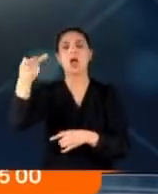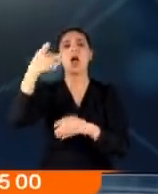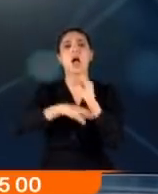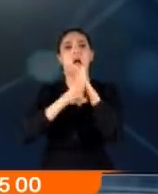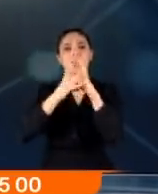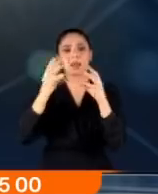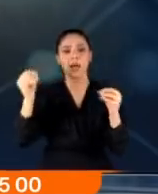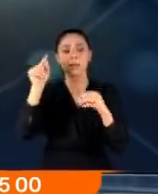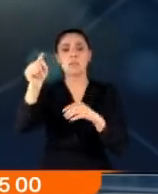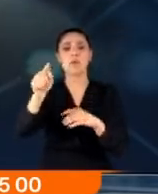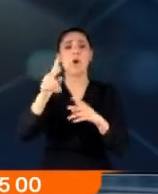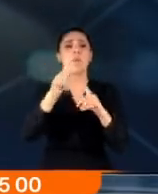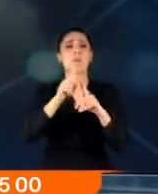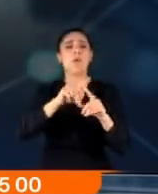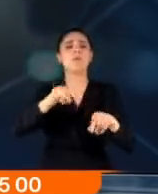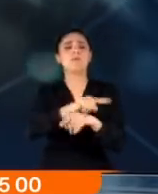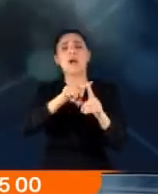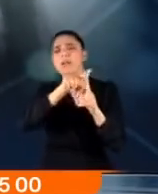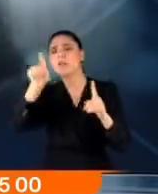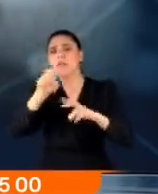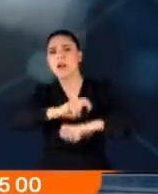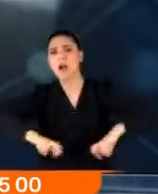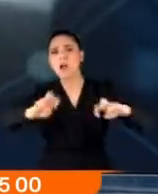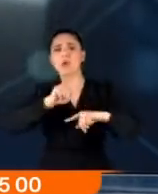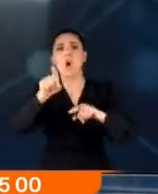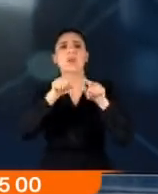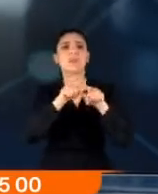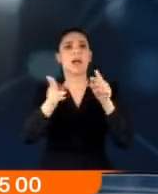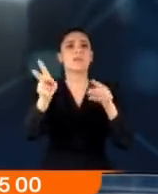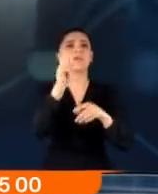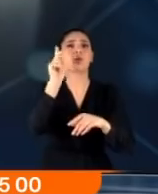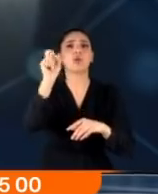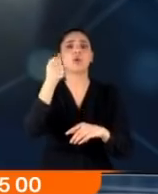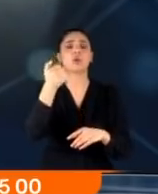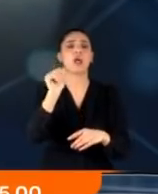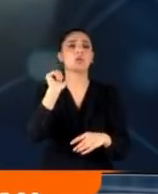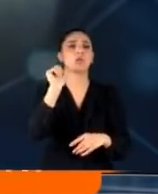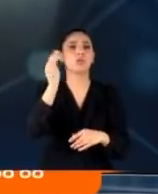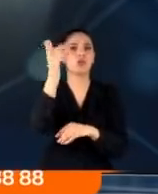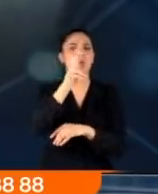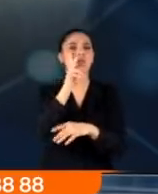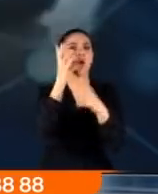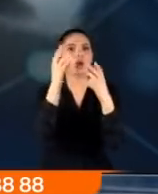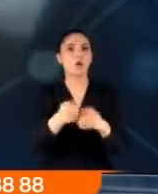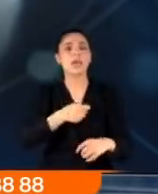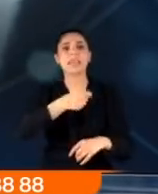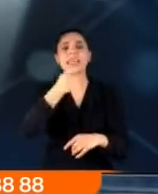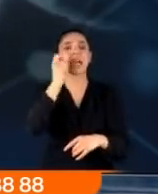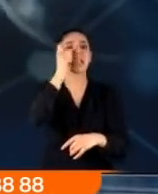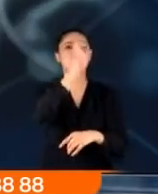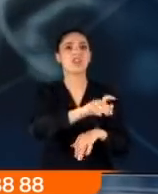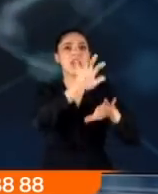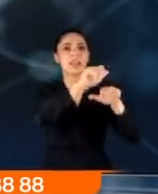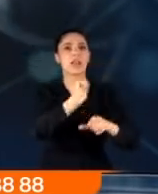güvenlik kameralarından binlerce saatlik tarama yaptı. O sıkı takip tam 96 gün sonra sonuç verdi. Katil zanlısının